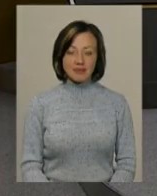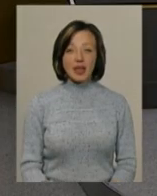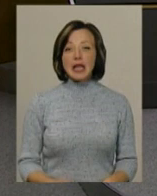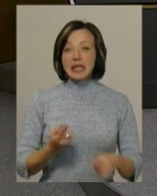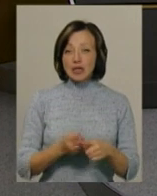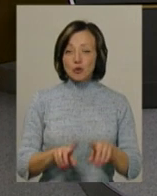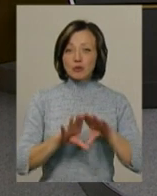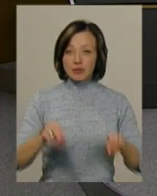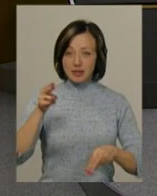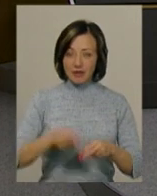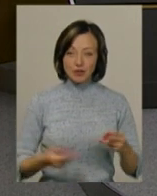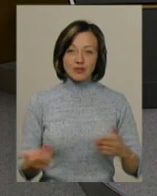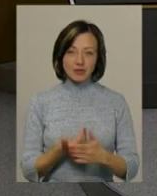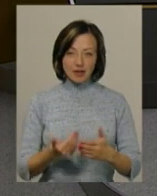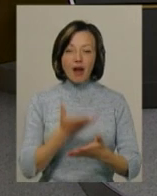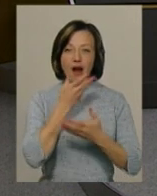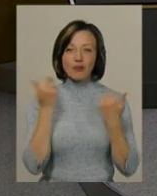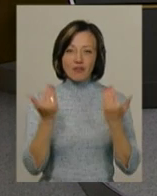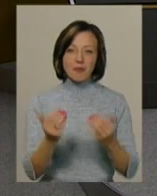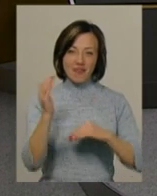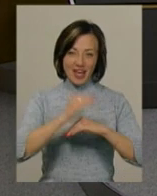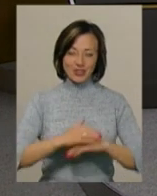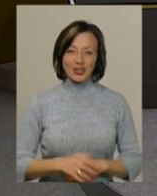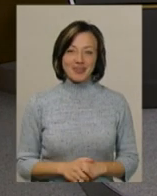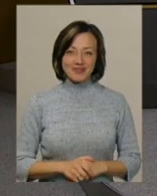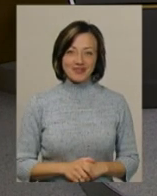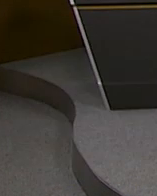На цьому ми завершуємо наш випуск. Гарного вам вечора.